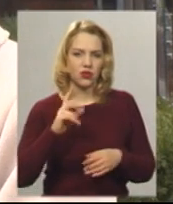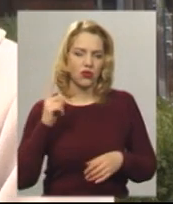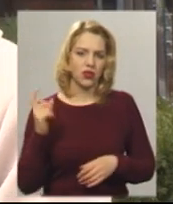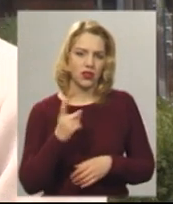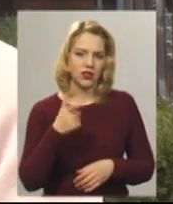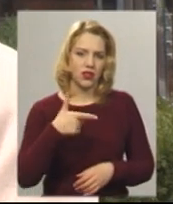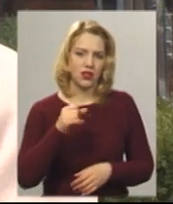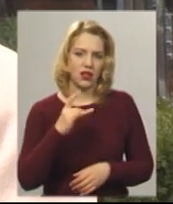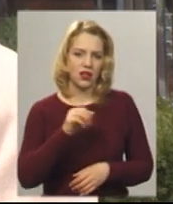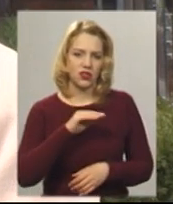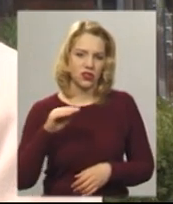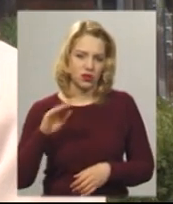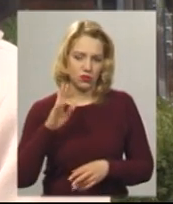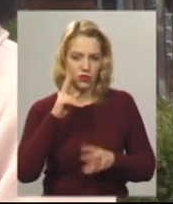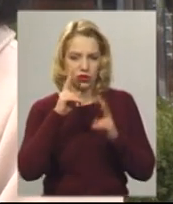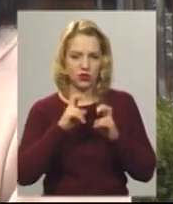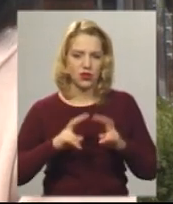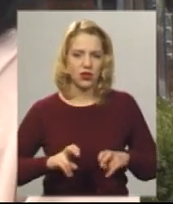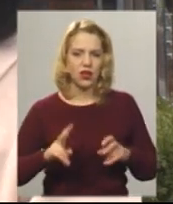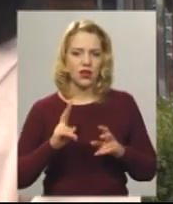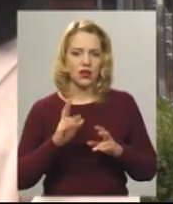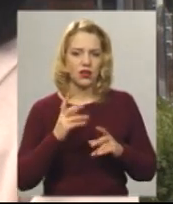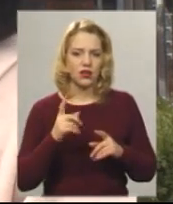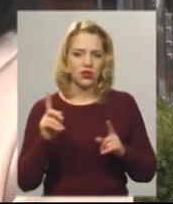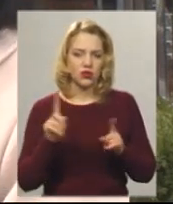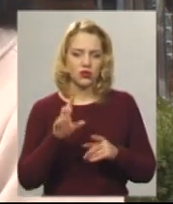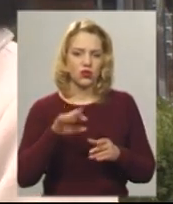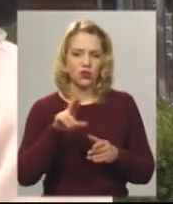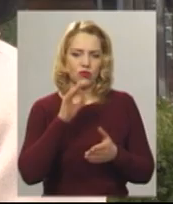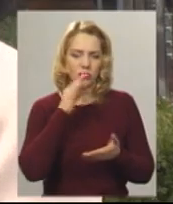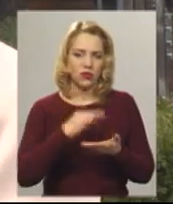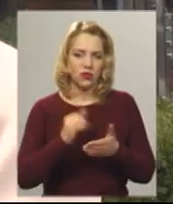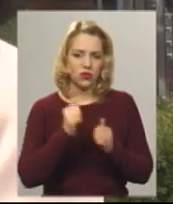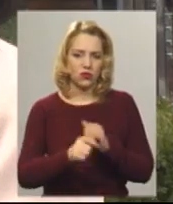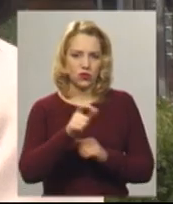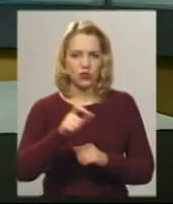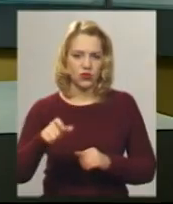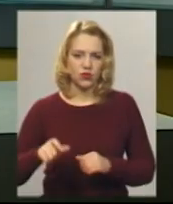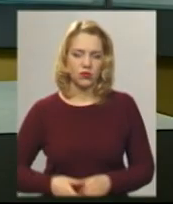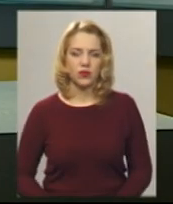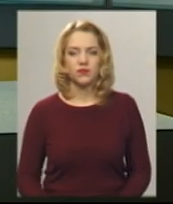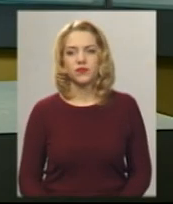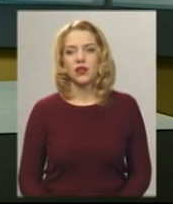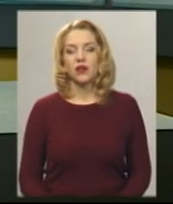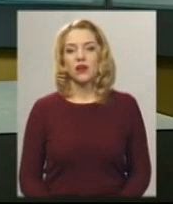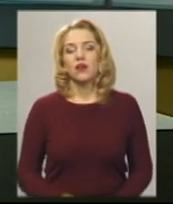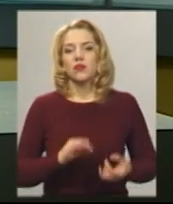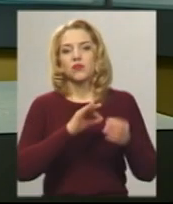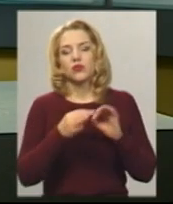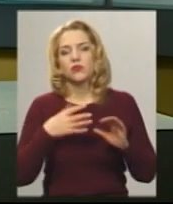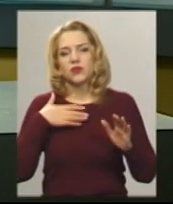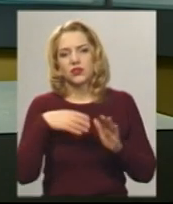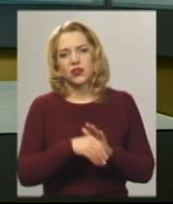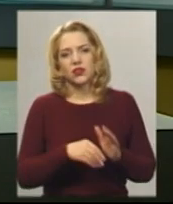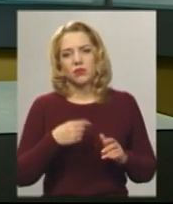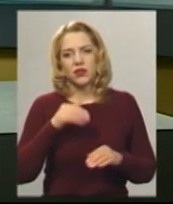далі вже в ході розслідування буде приймати це рішення щодо відповідальності кожного конкретної особи. Подробиці загибелі